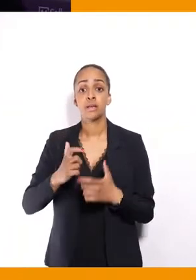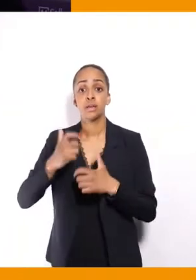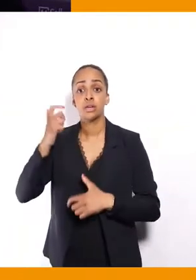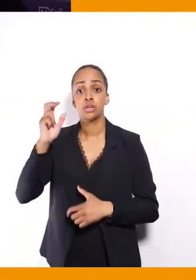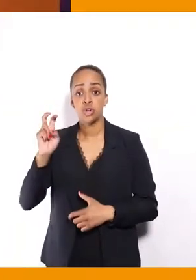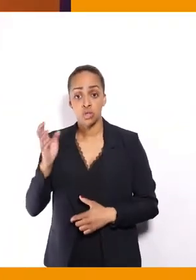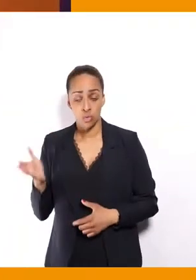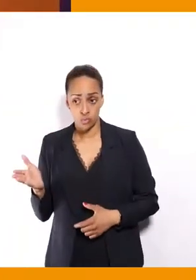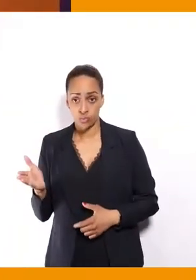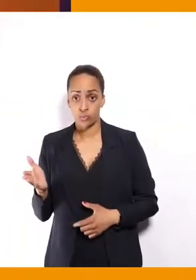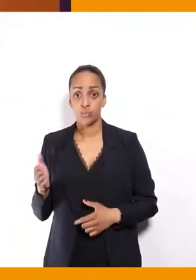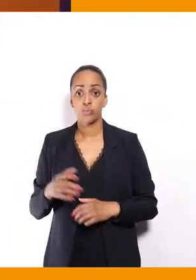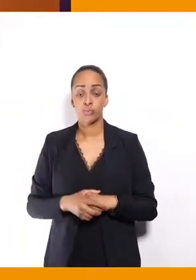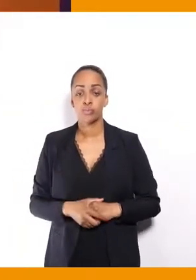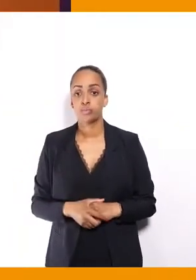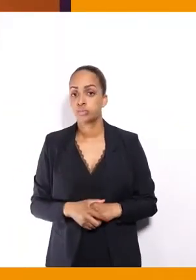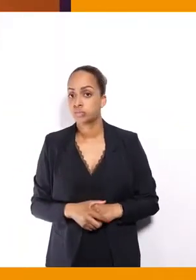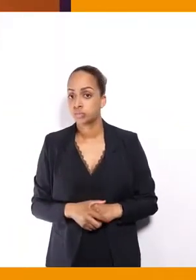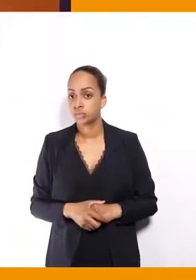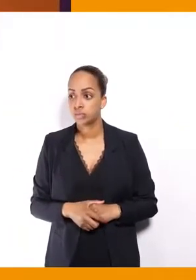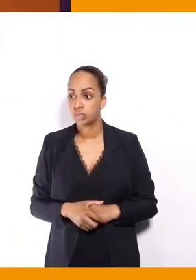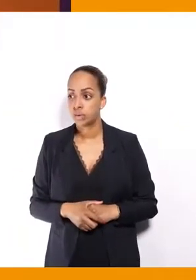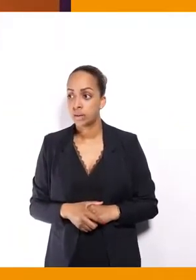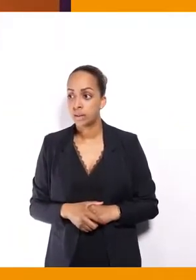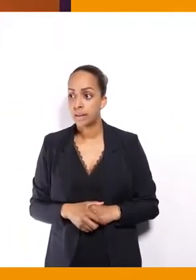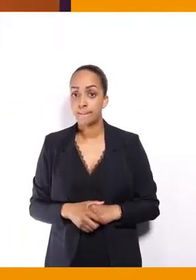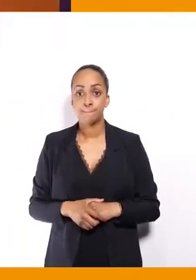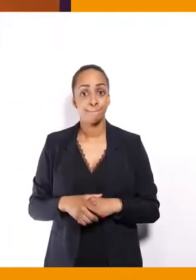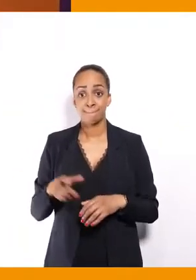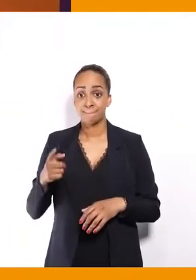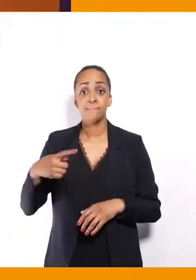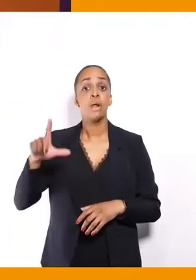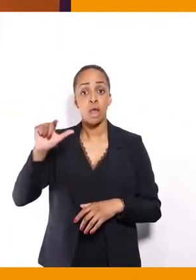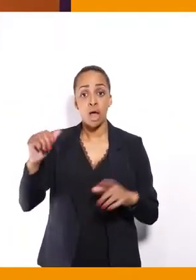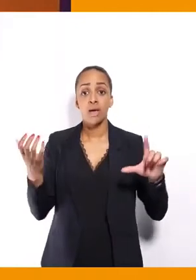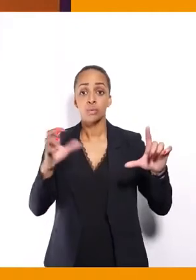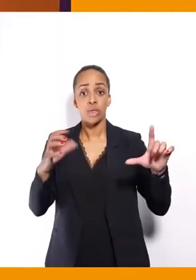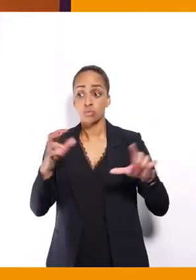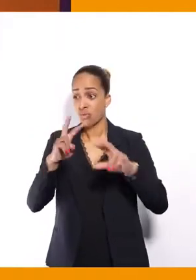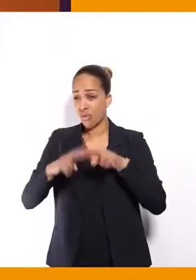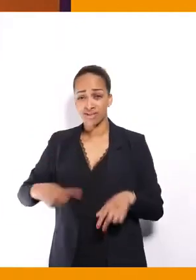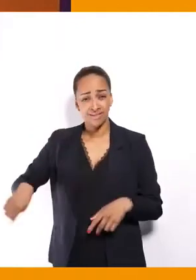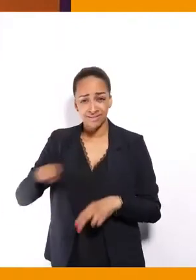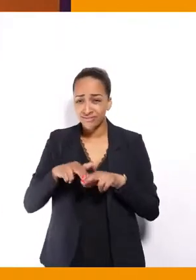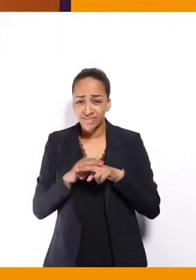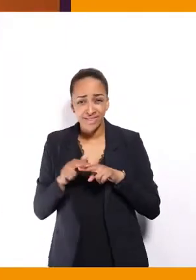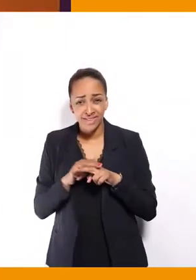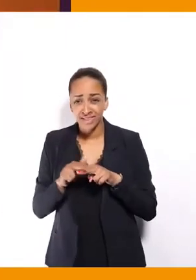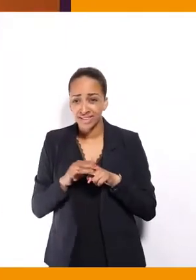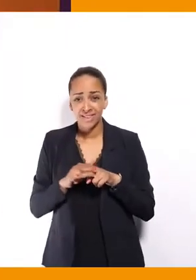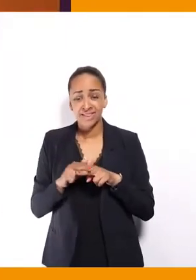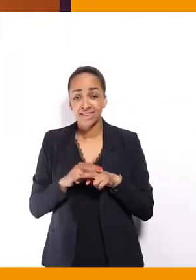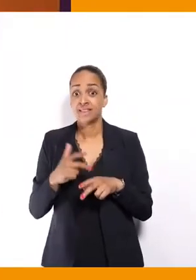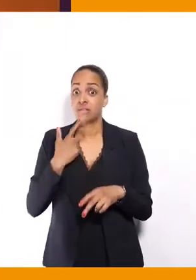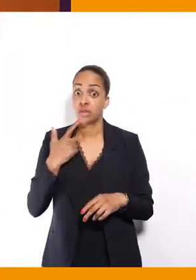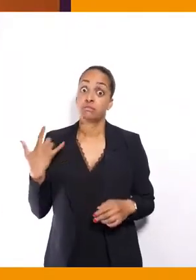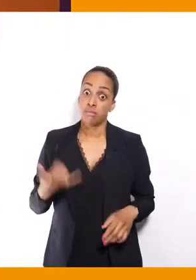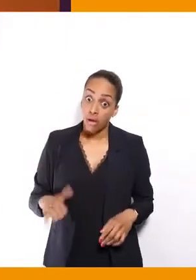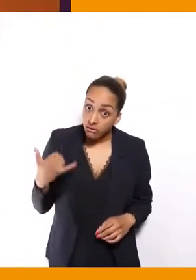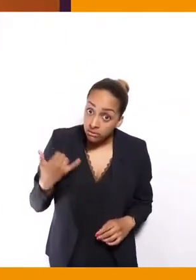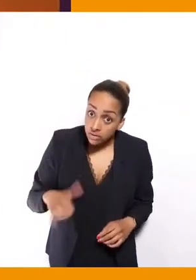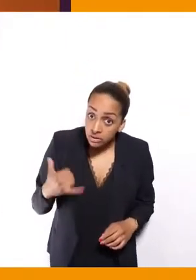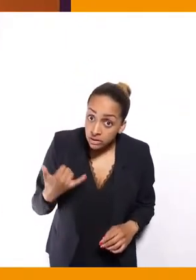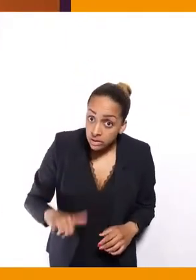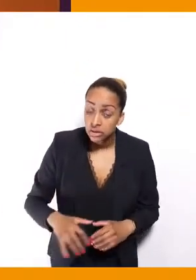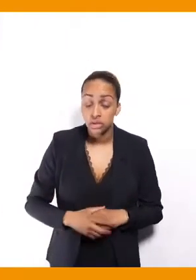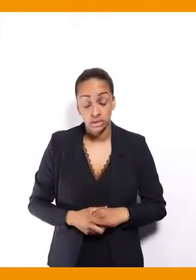la transcription, seulement la transcription, bref, et les autres, rien du tout. Donc, là encore, on a du chemin à faire. Sur la question des